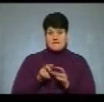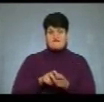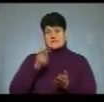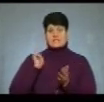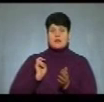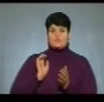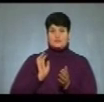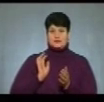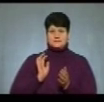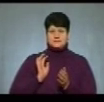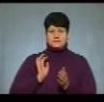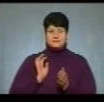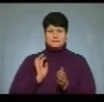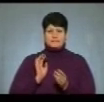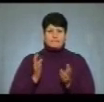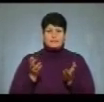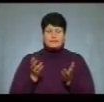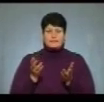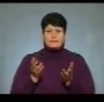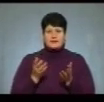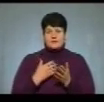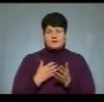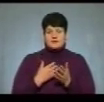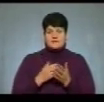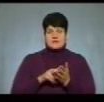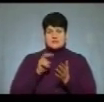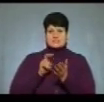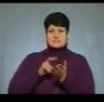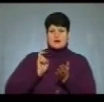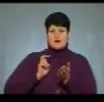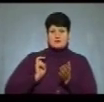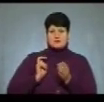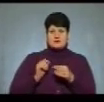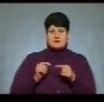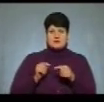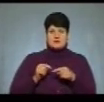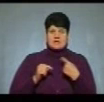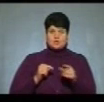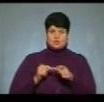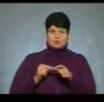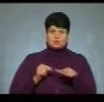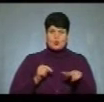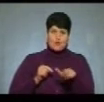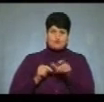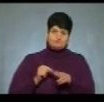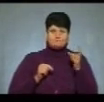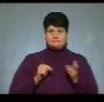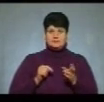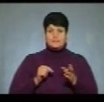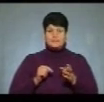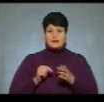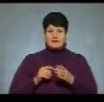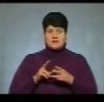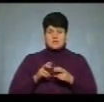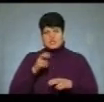аж на протилежну сторону дороги. Він десь